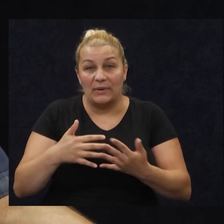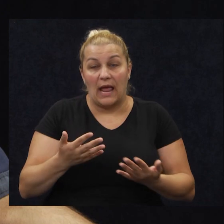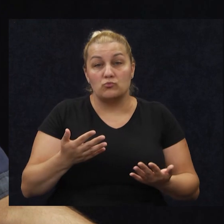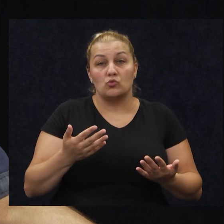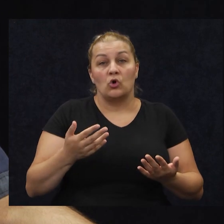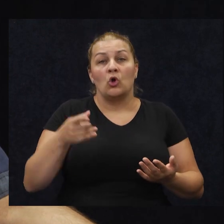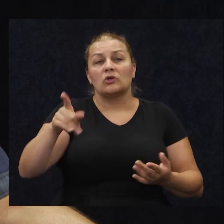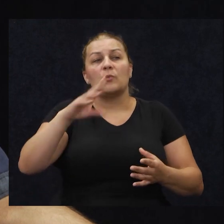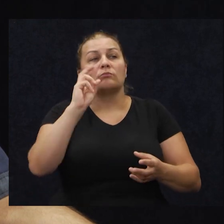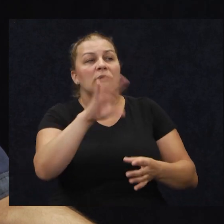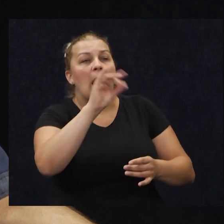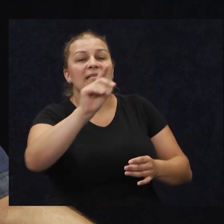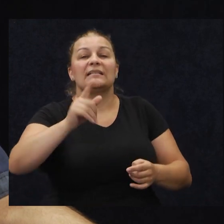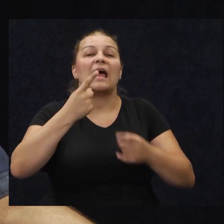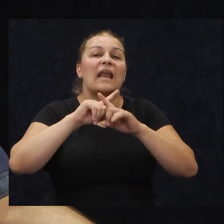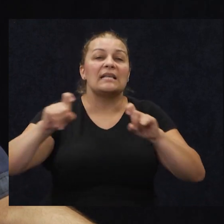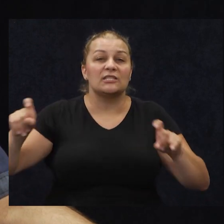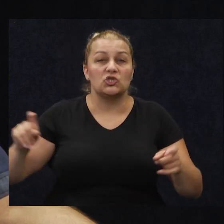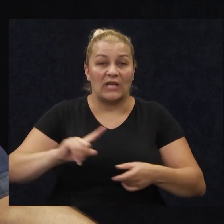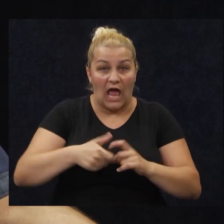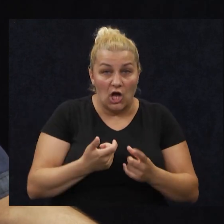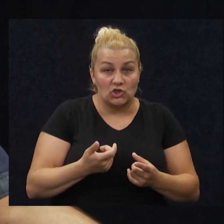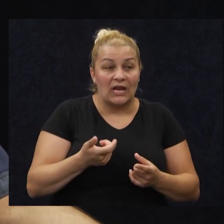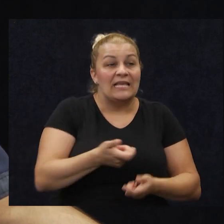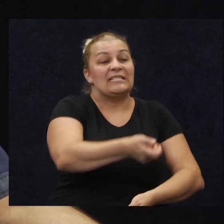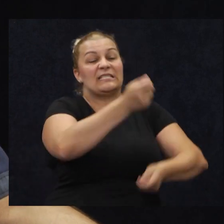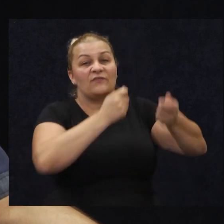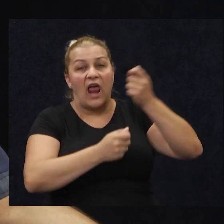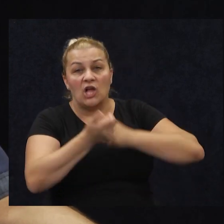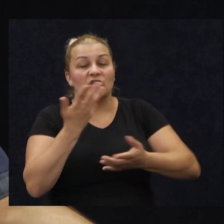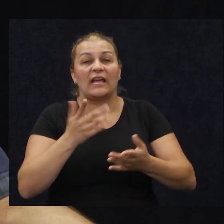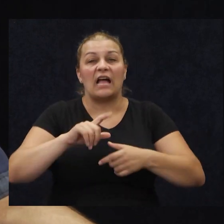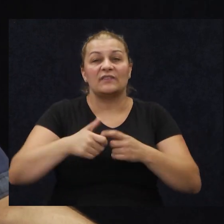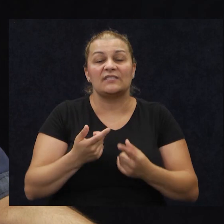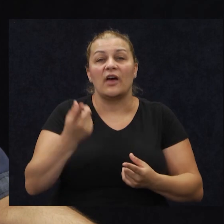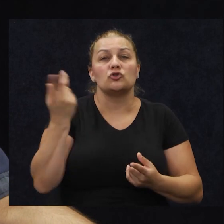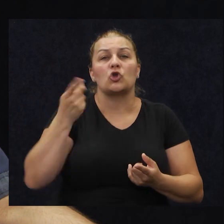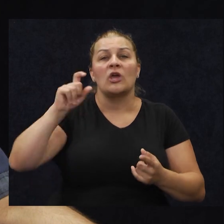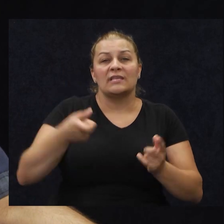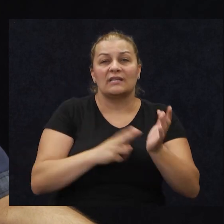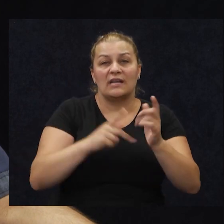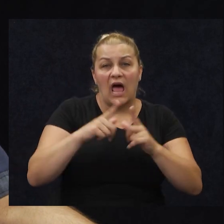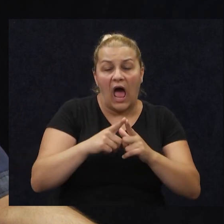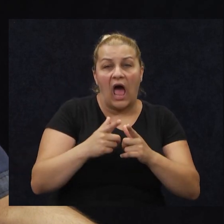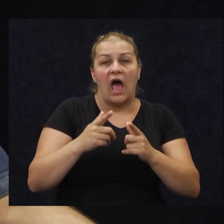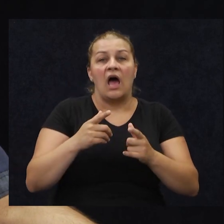na različite načine, izvlačenje za tih kakvih skladišta, je na teritorijalne obrane,